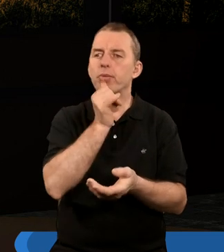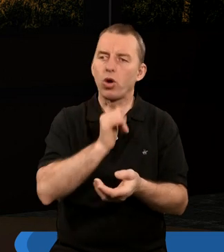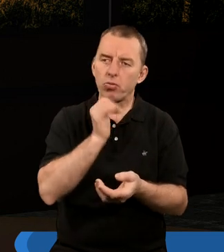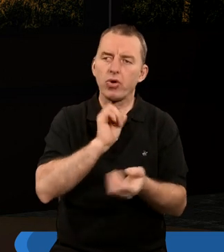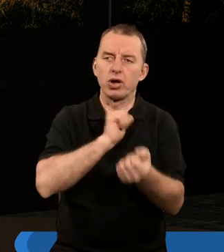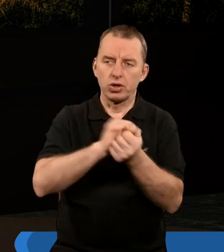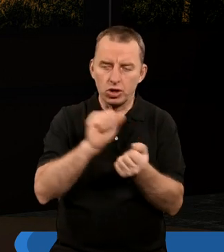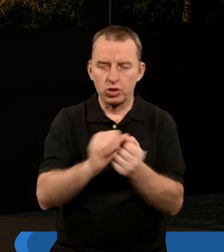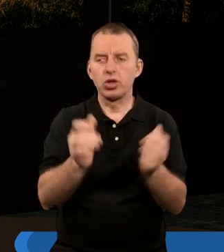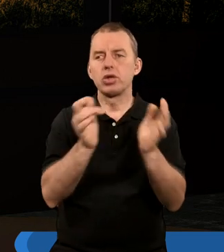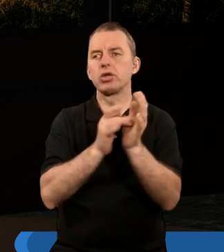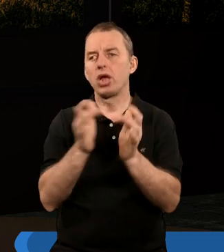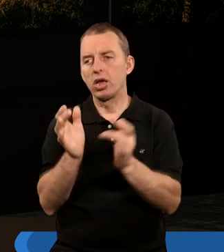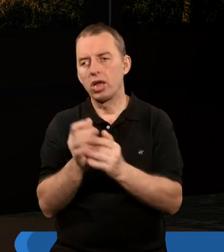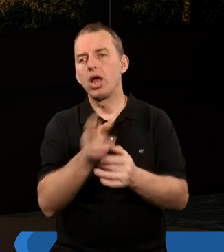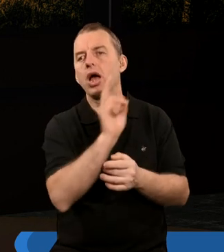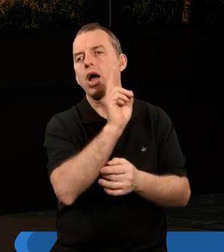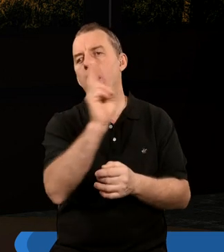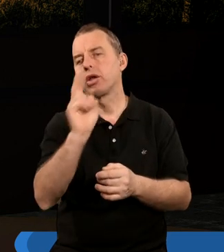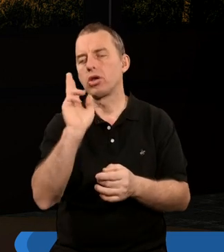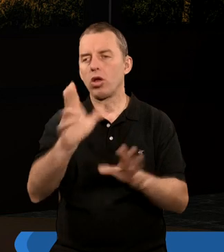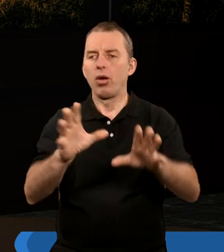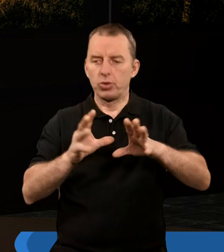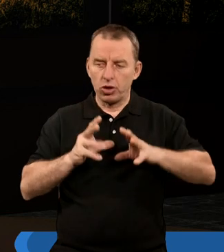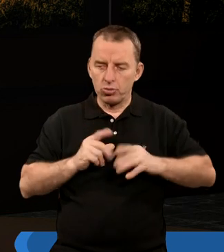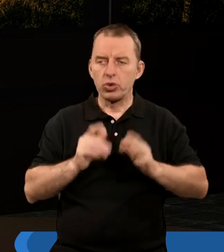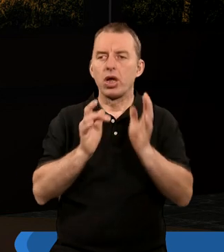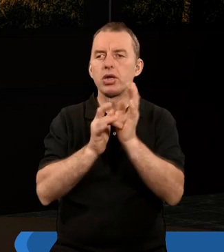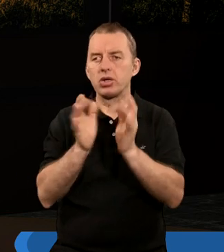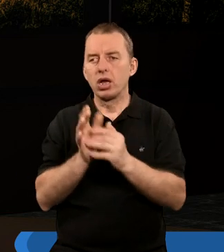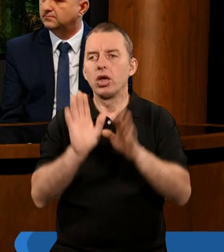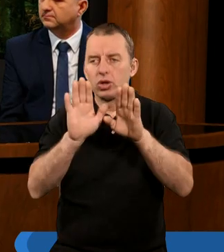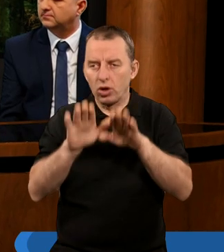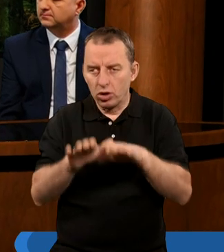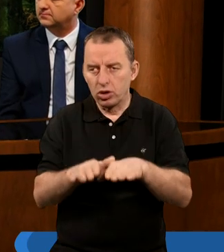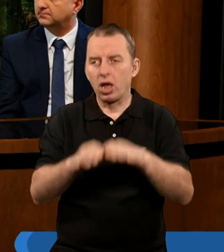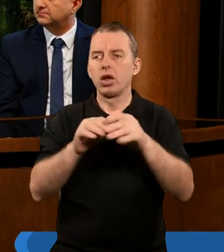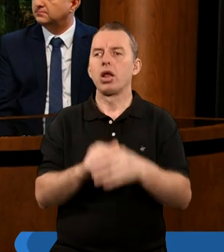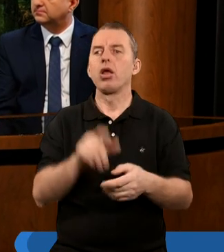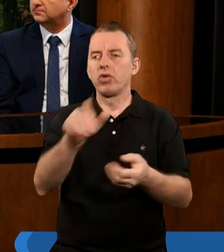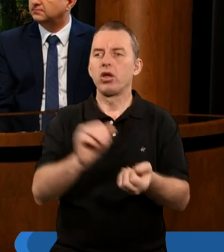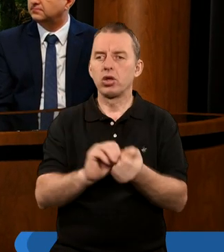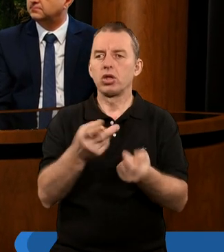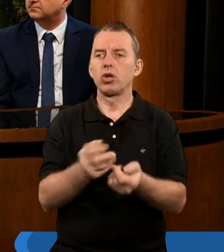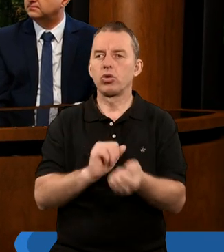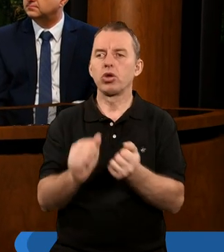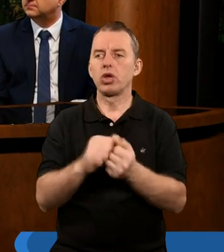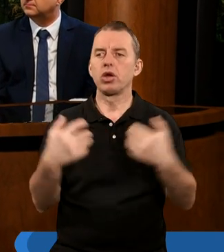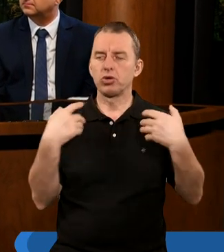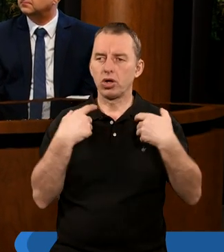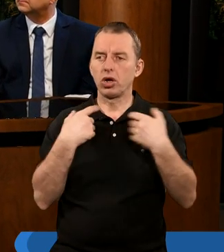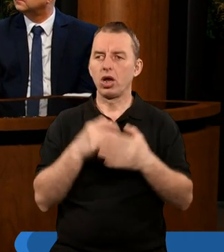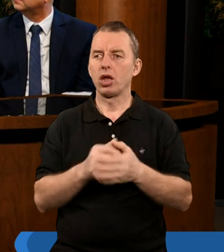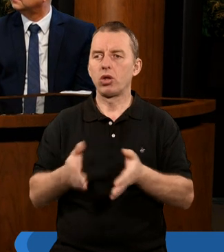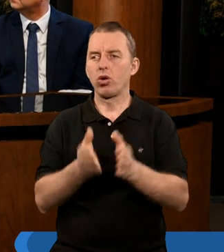zniszczyć, Jezusa i każdy, kto przyjmuje Jezusa Chrystusa po prostu staje po stronie tej drugiej, tak? Jako po prostu